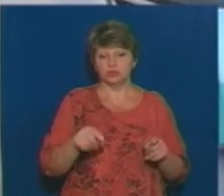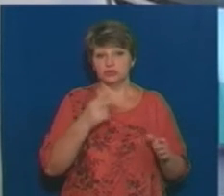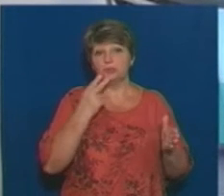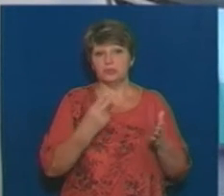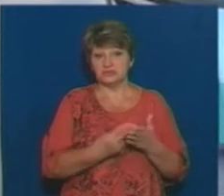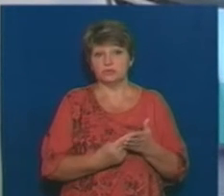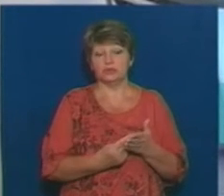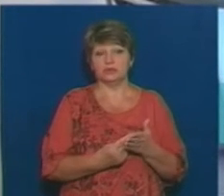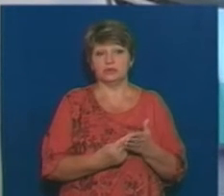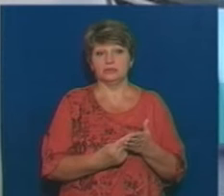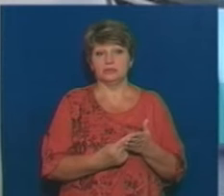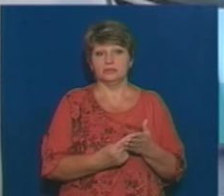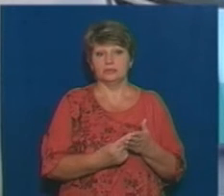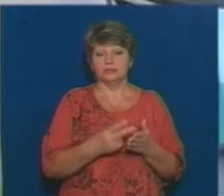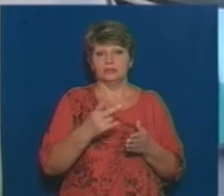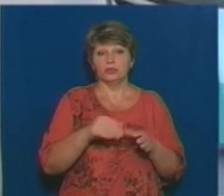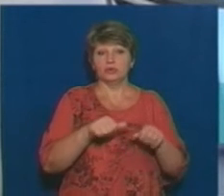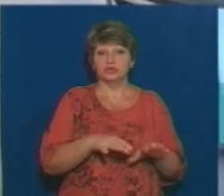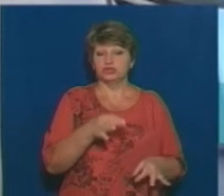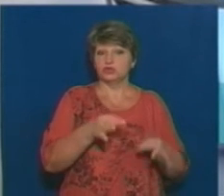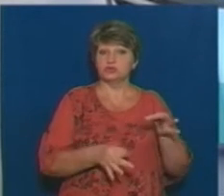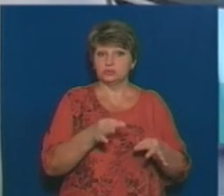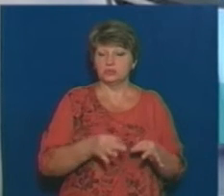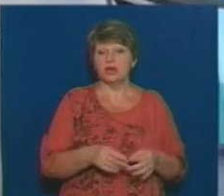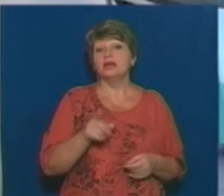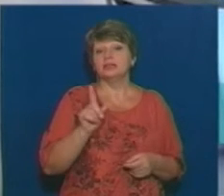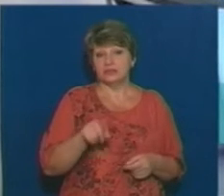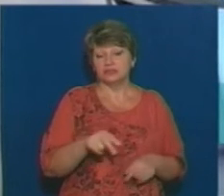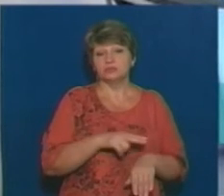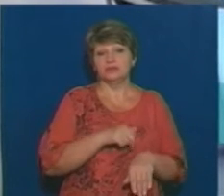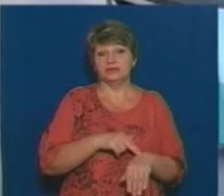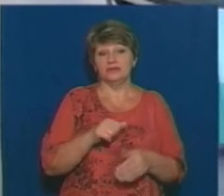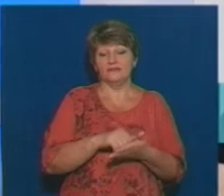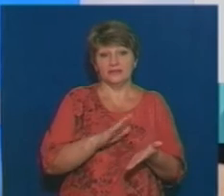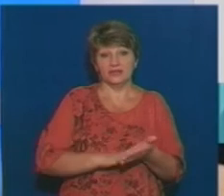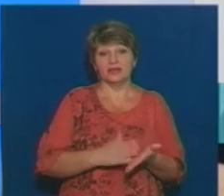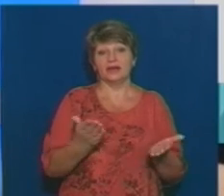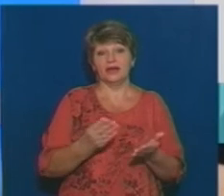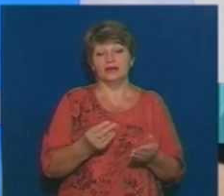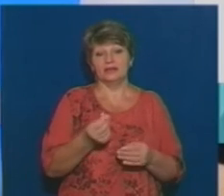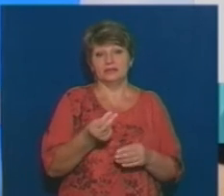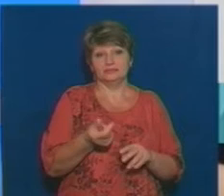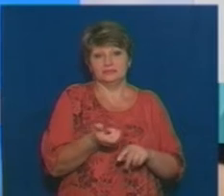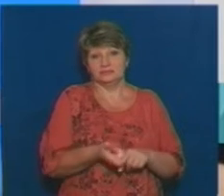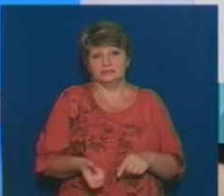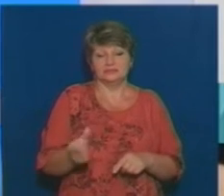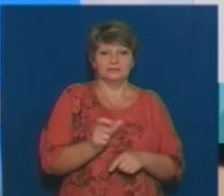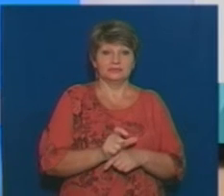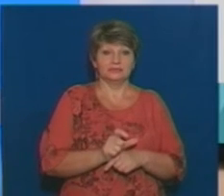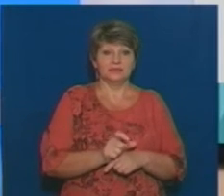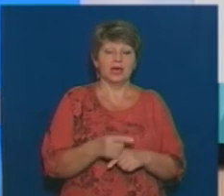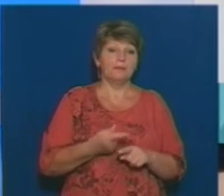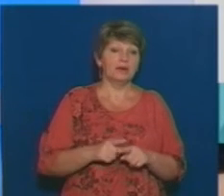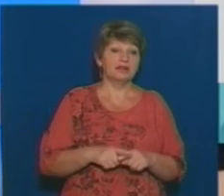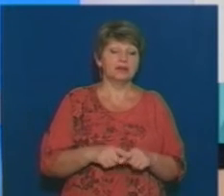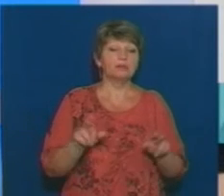суду, тобто, теж правоохоронці фіксують якісь завищення, певні завищення, і тому не